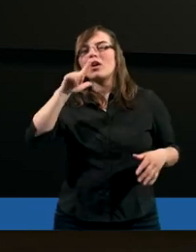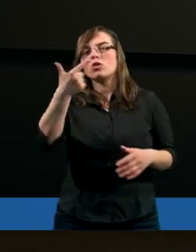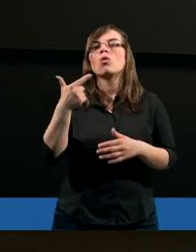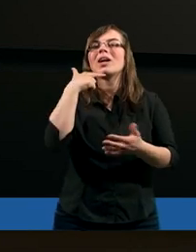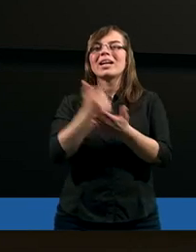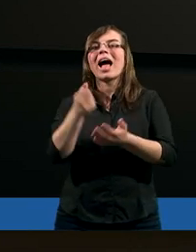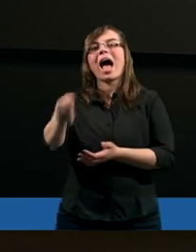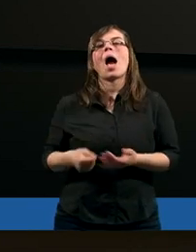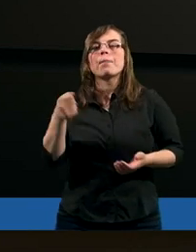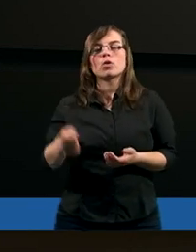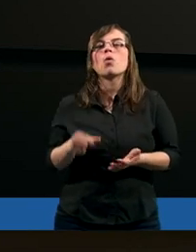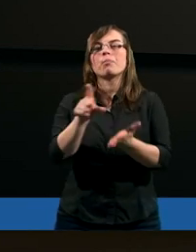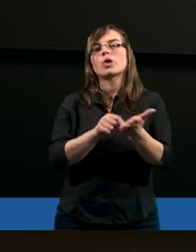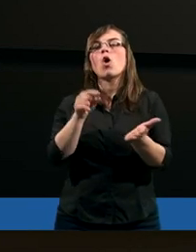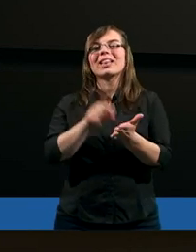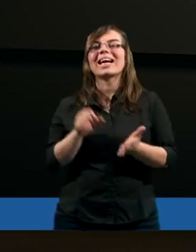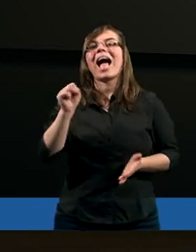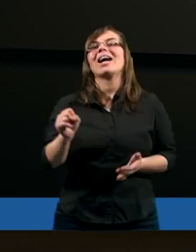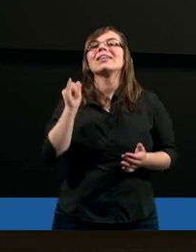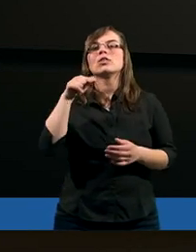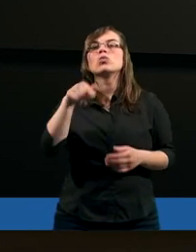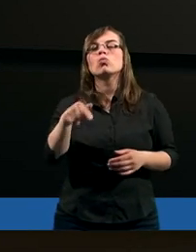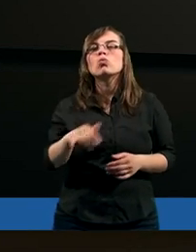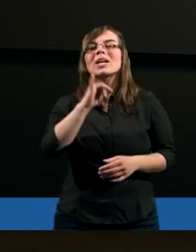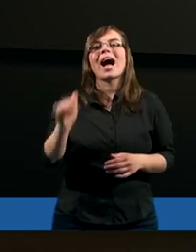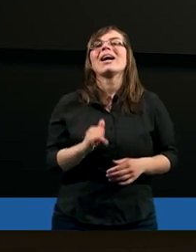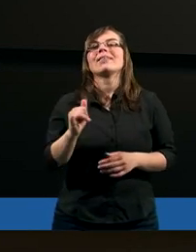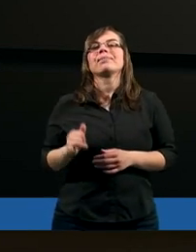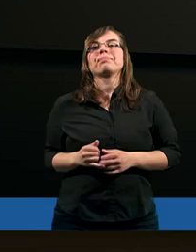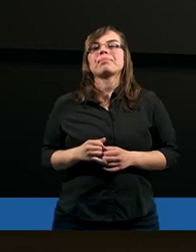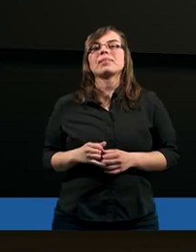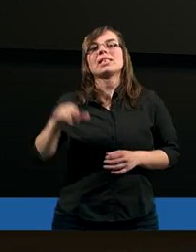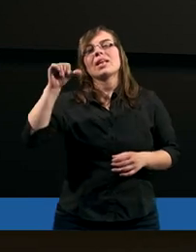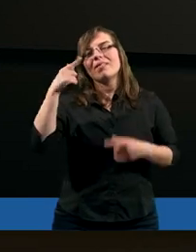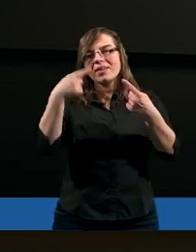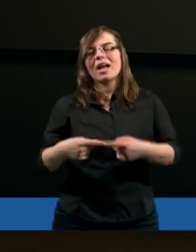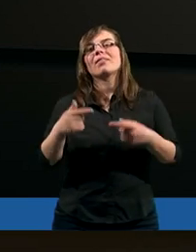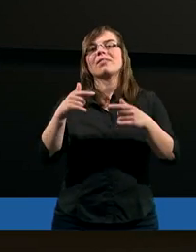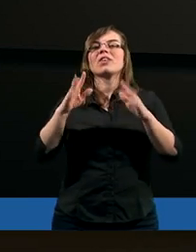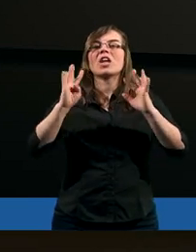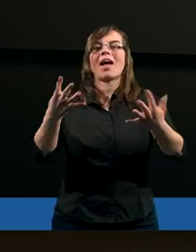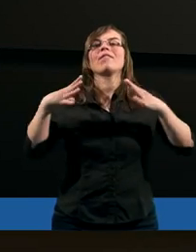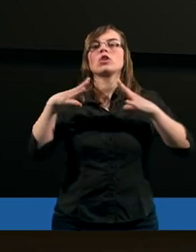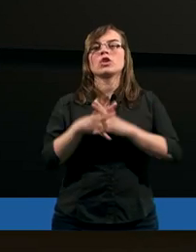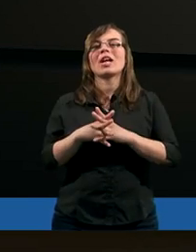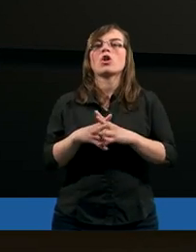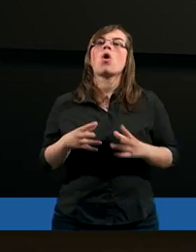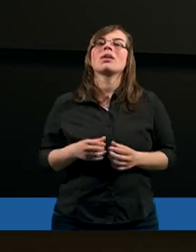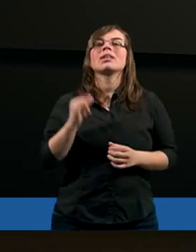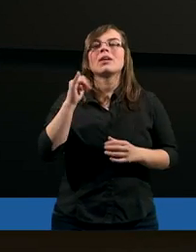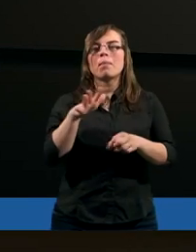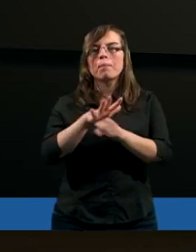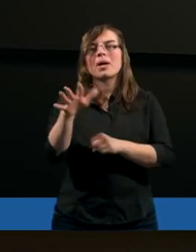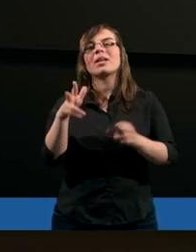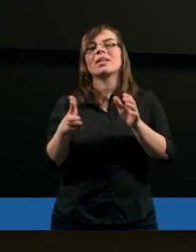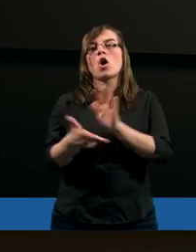rozdział drugiego listu apostoła Piotra i tutaj pierwsze dziewiąty, dziesiąty,